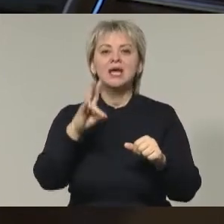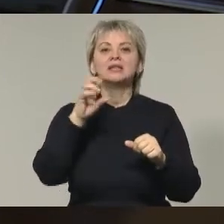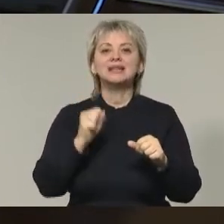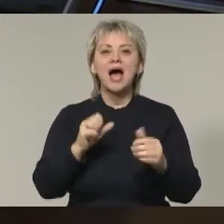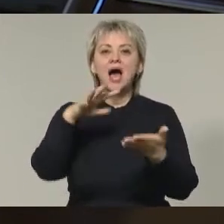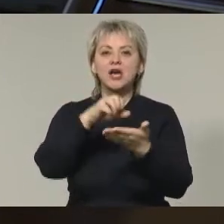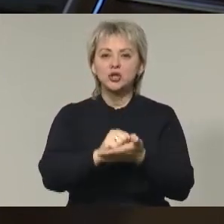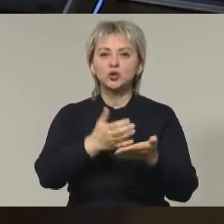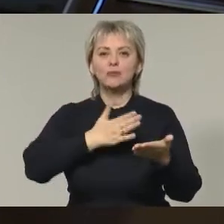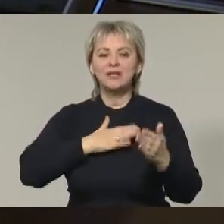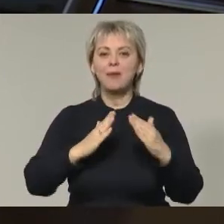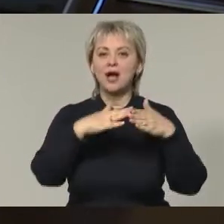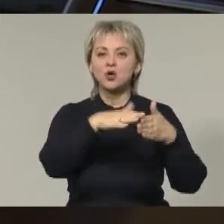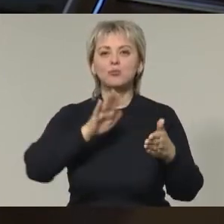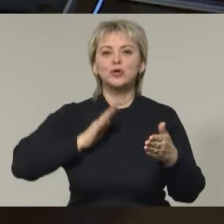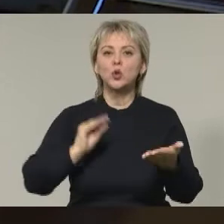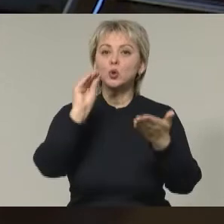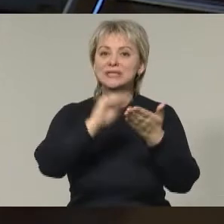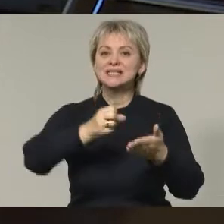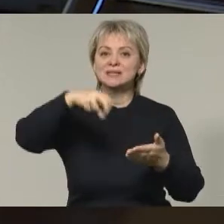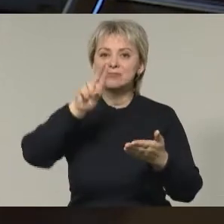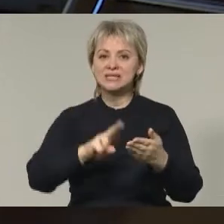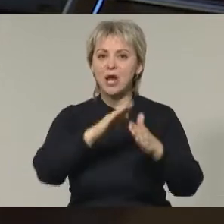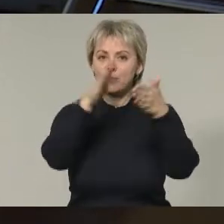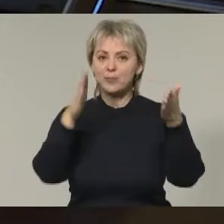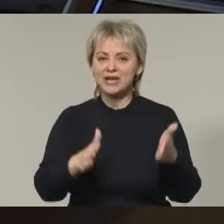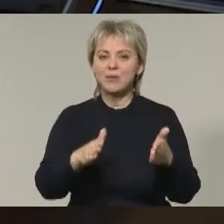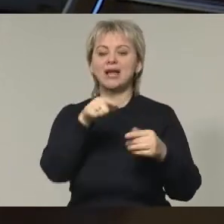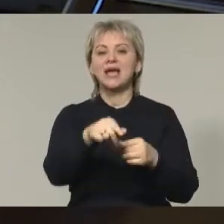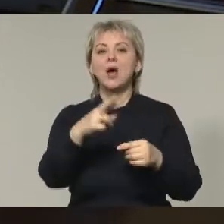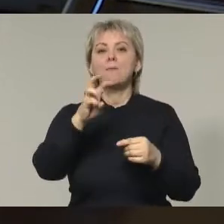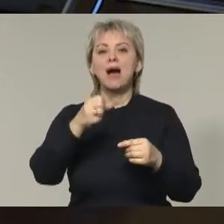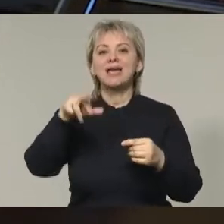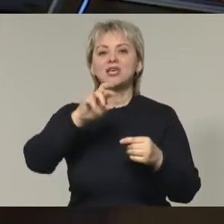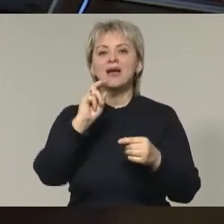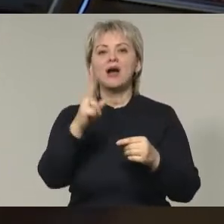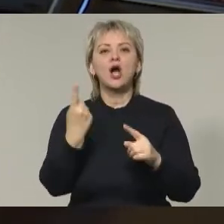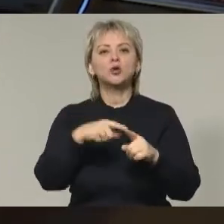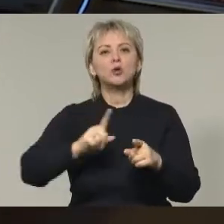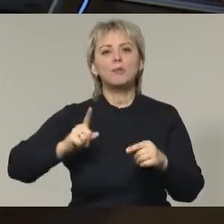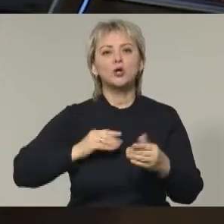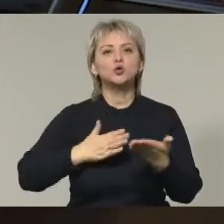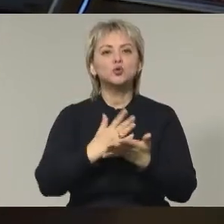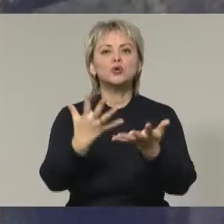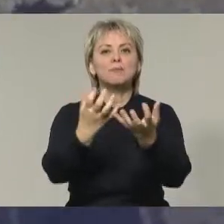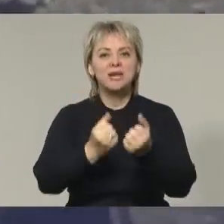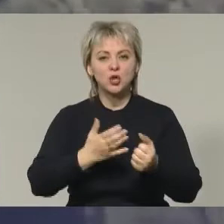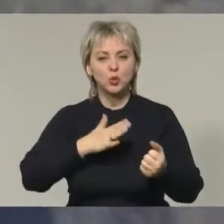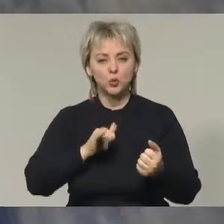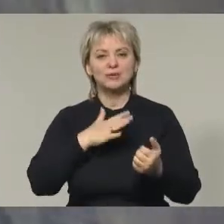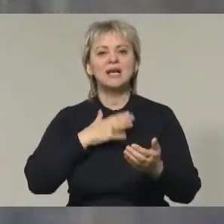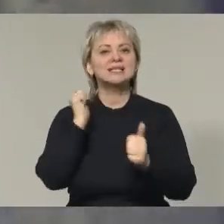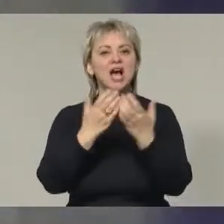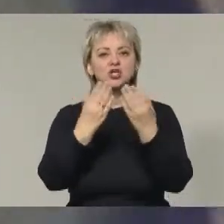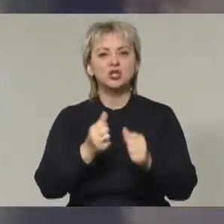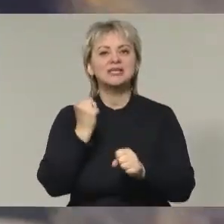арендованный нами корабль пришлось установить специальный прибор, маяк, который пограничные службы приняли у нас. Каждый